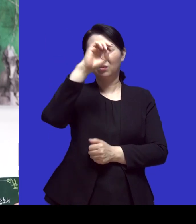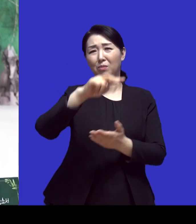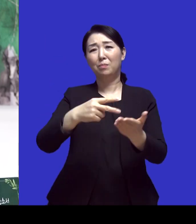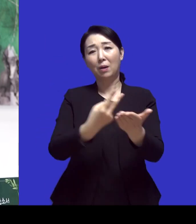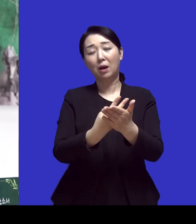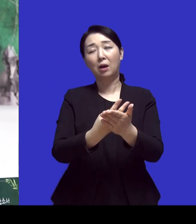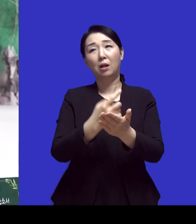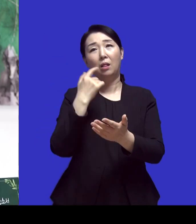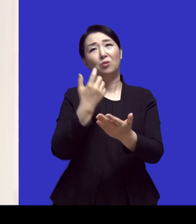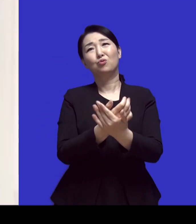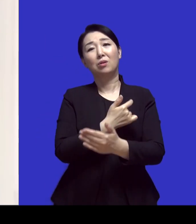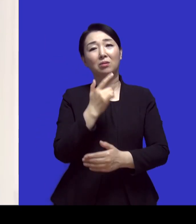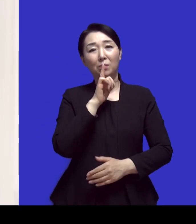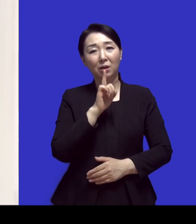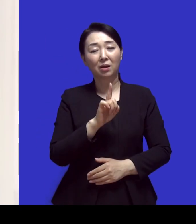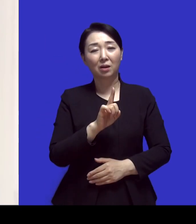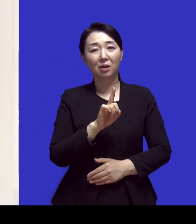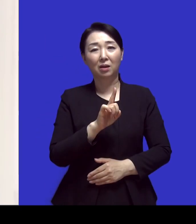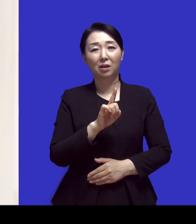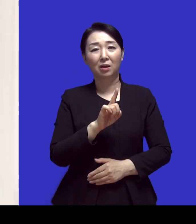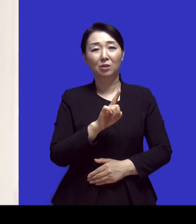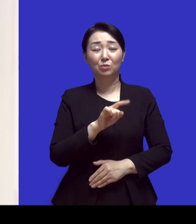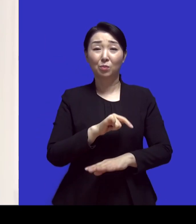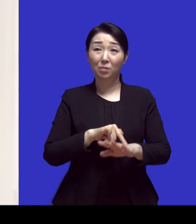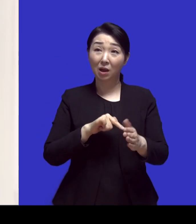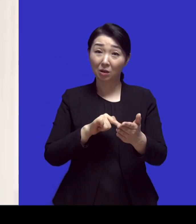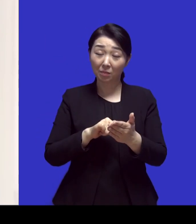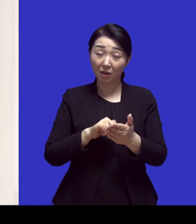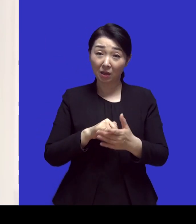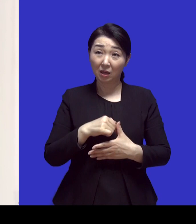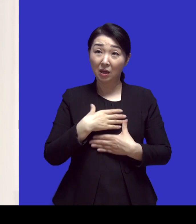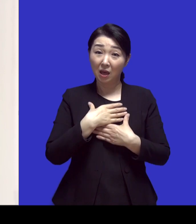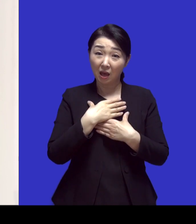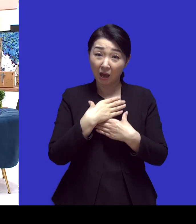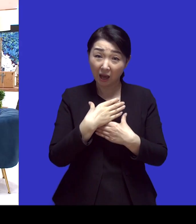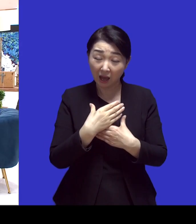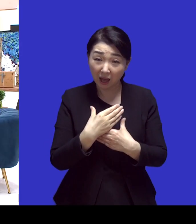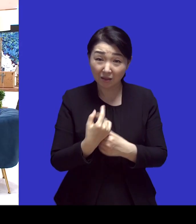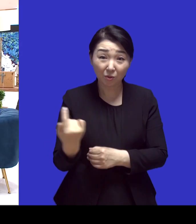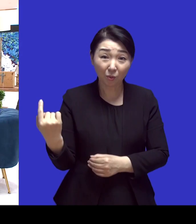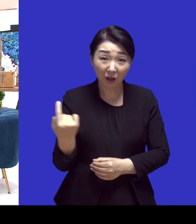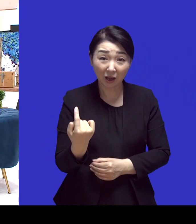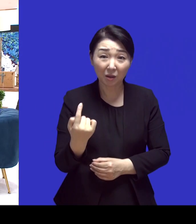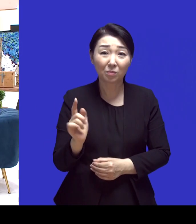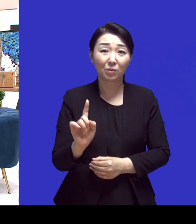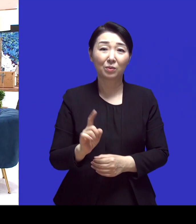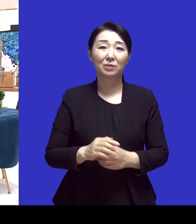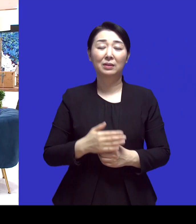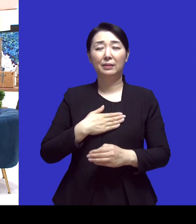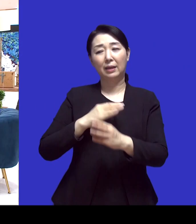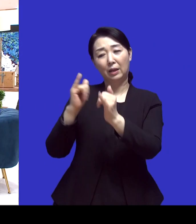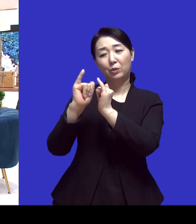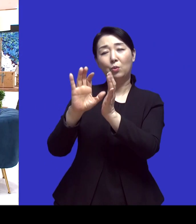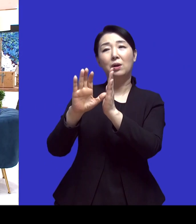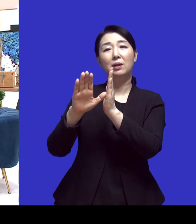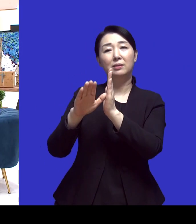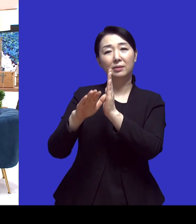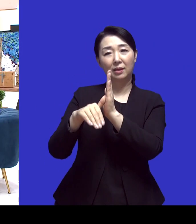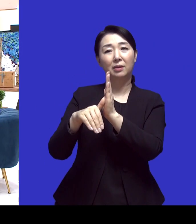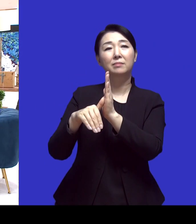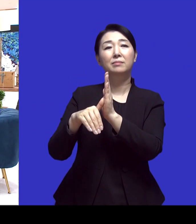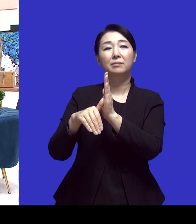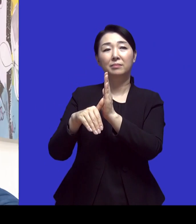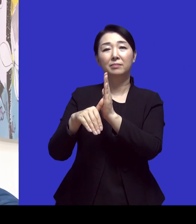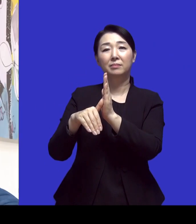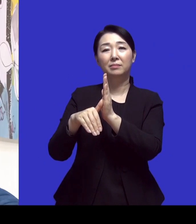많이 충격을 받으셨었잖아요 네 조금 마음의 안정은 찾으셨었는지 그러니까 이제 저랑 통화할 때는 내색은 잘 안